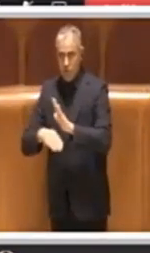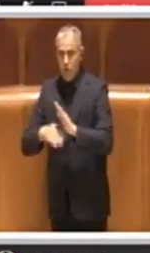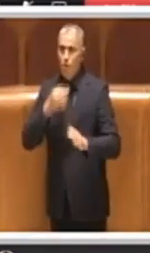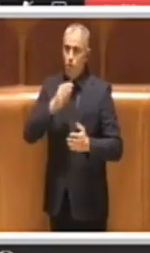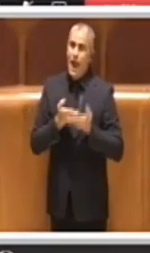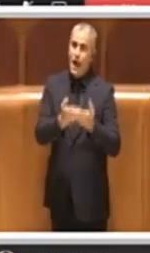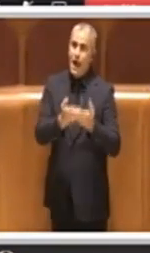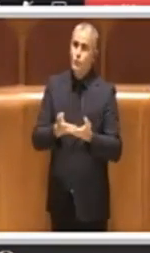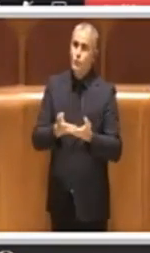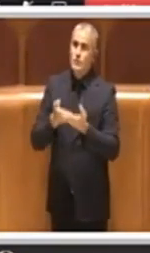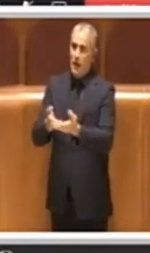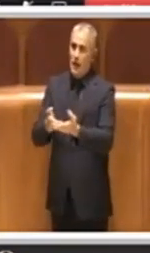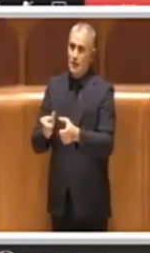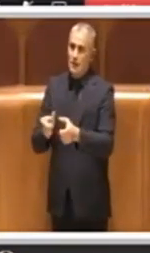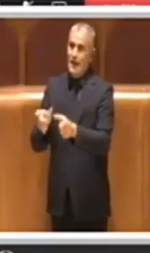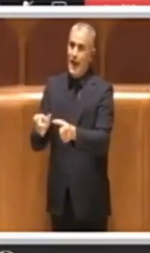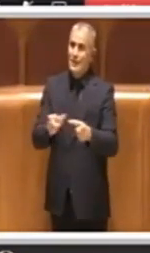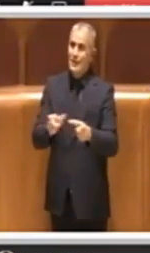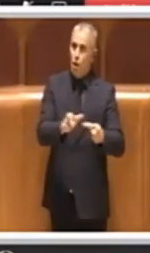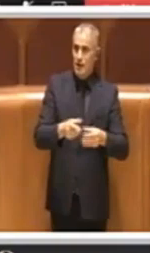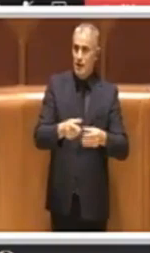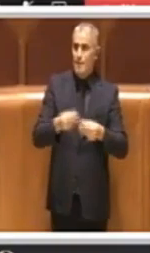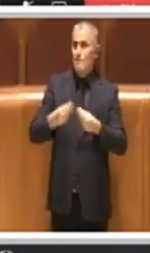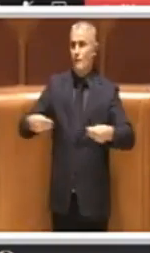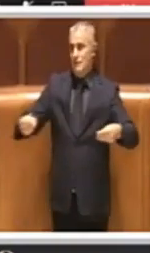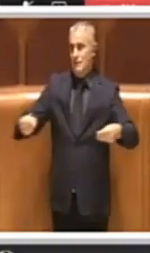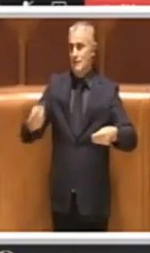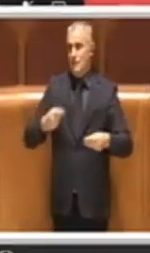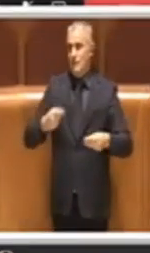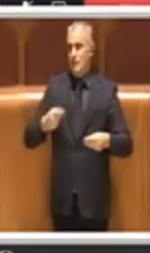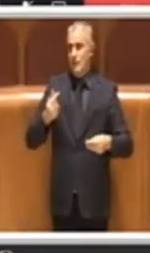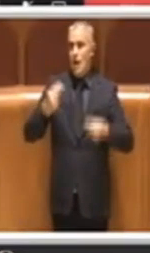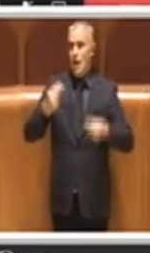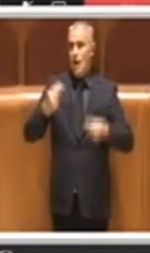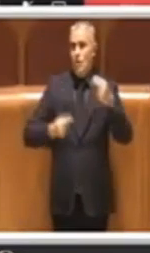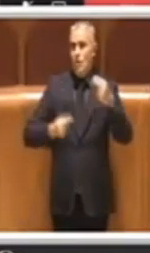coinvolte nel risollegare l'economia nazionale. Grazie Presidente.